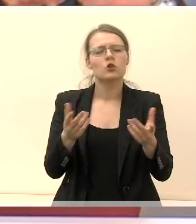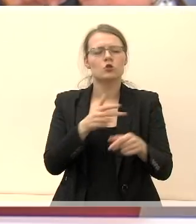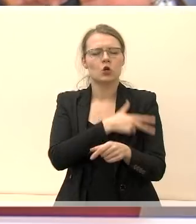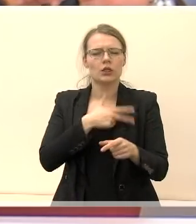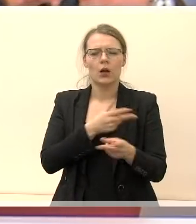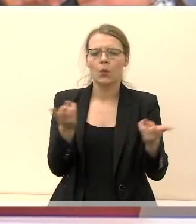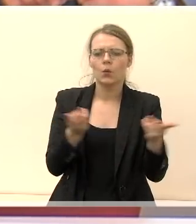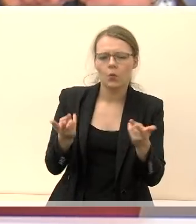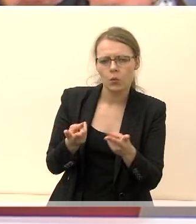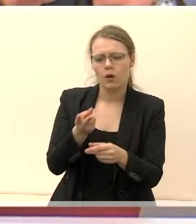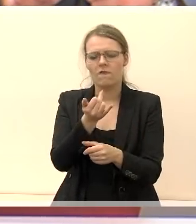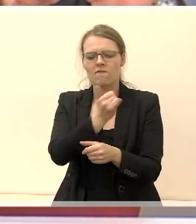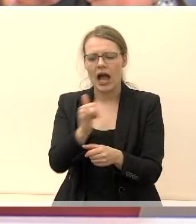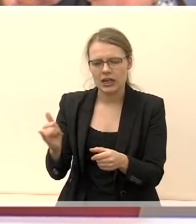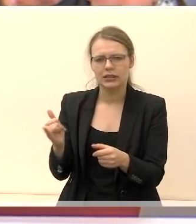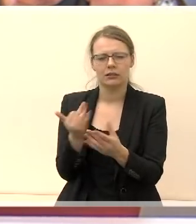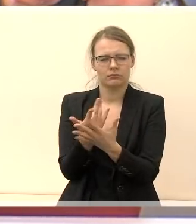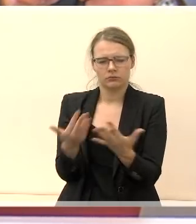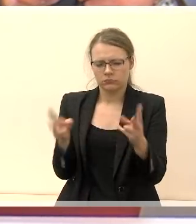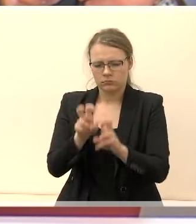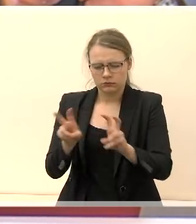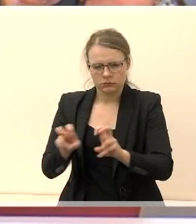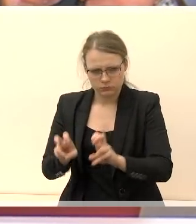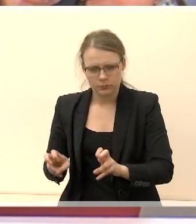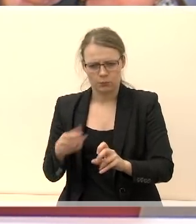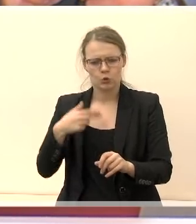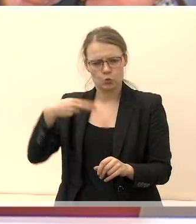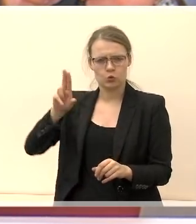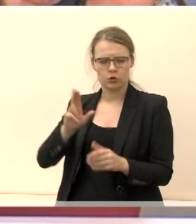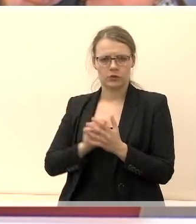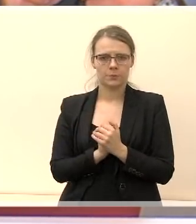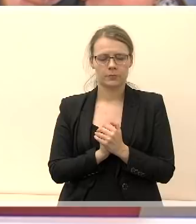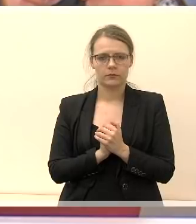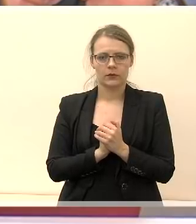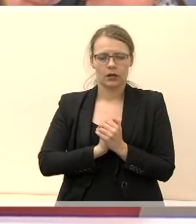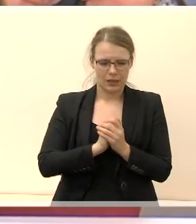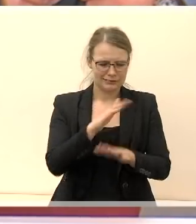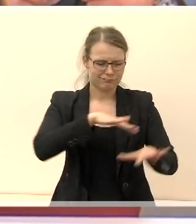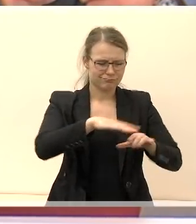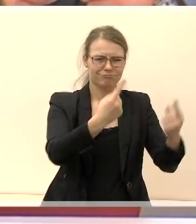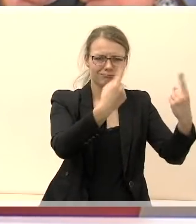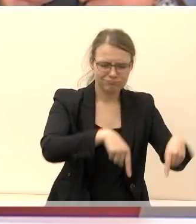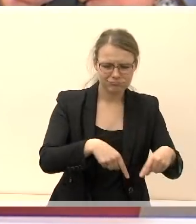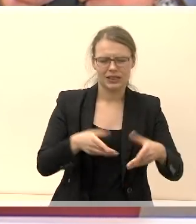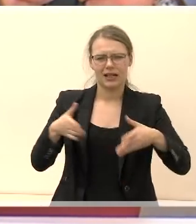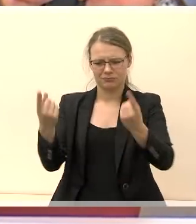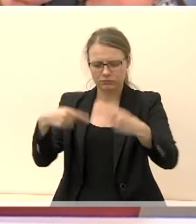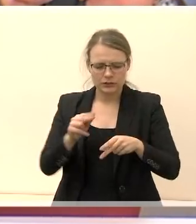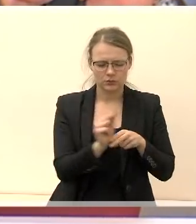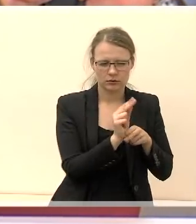rinkimą, vertinimą ir analizavimą. Pasisakome už Apleistų teritorijų ir gatvų tvarkymą,